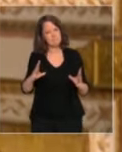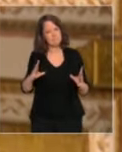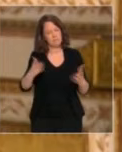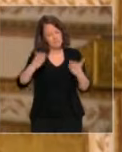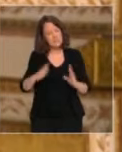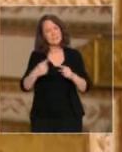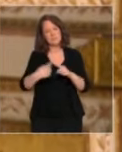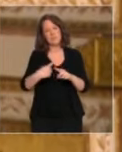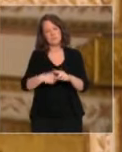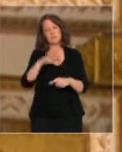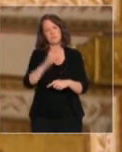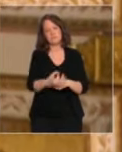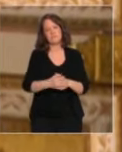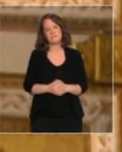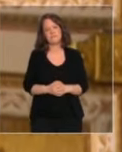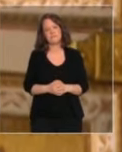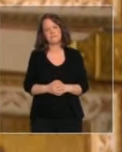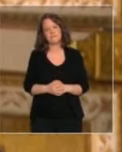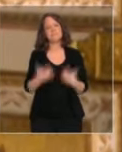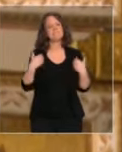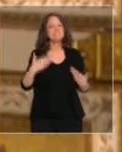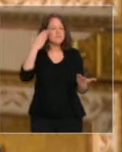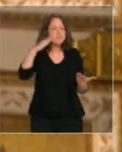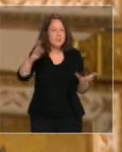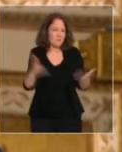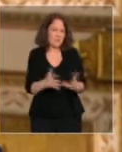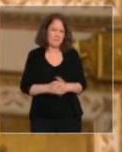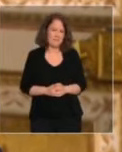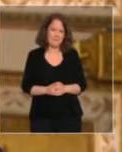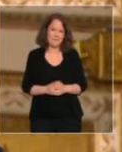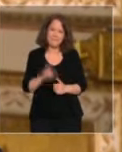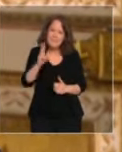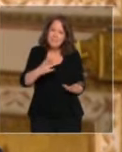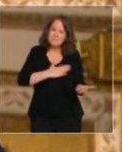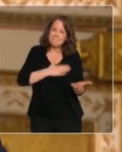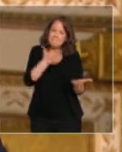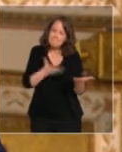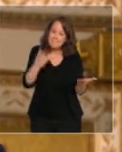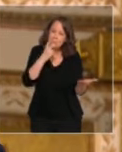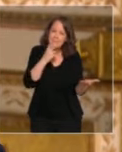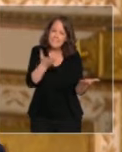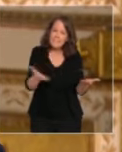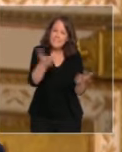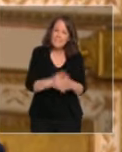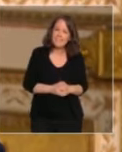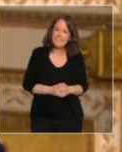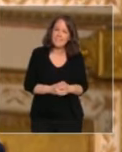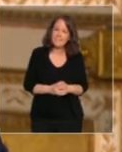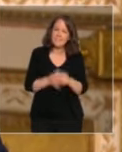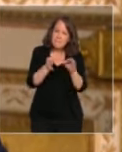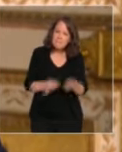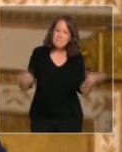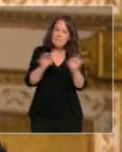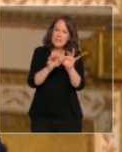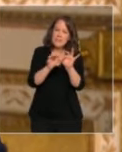Mais ce que je sais, ce que je sais à ce moment, mes chers compatriotes, c'est que notre nation se tient